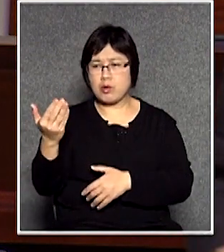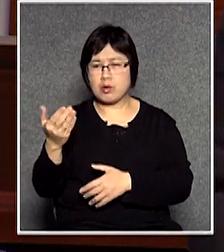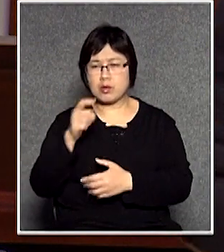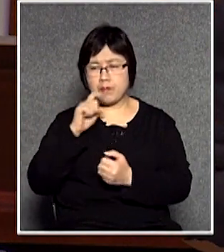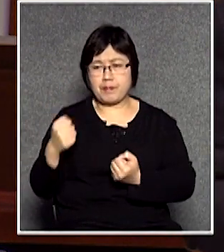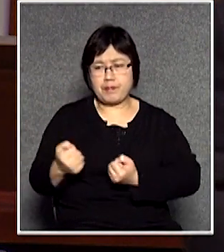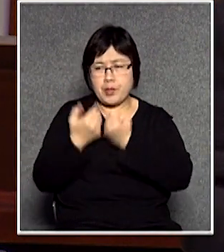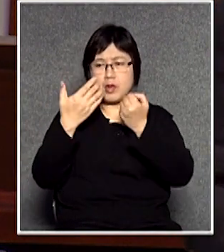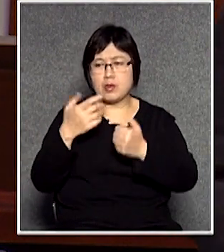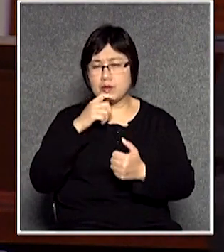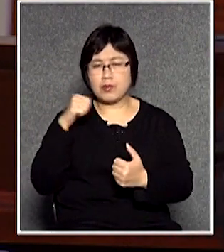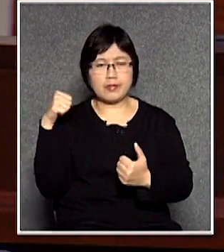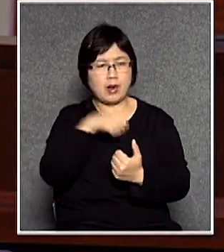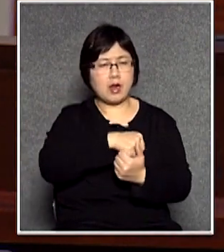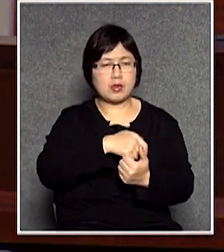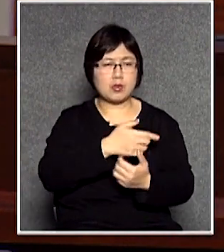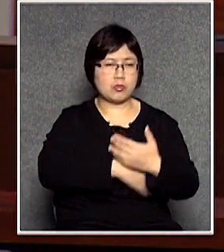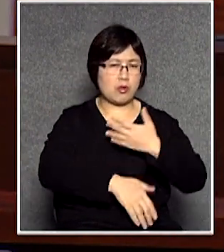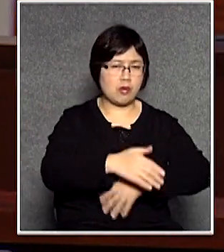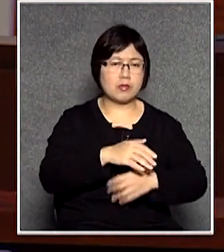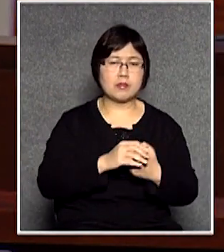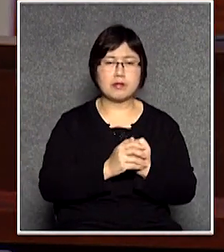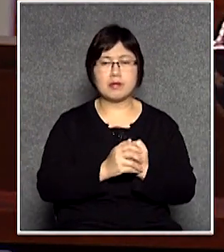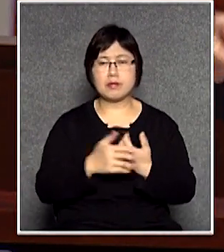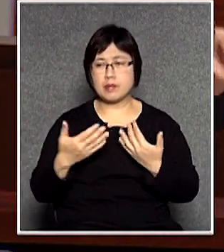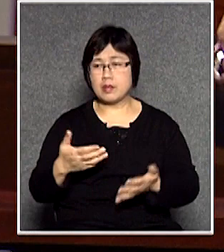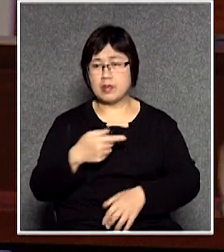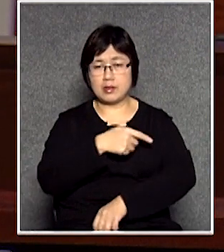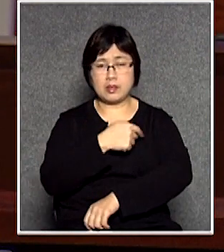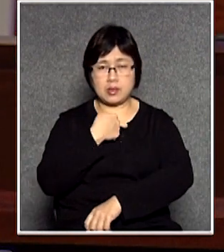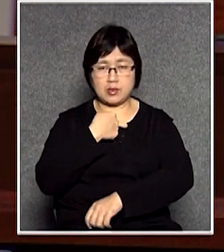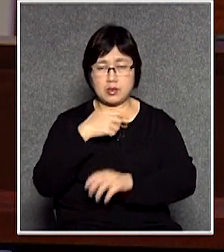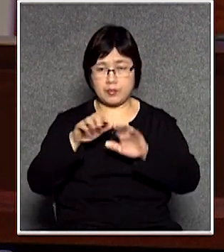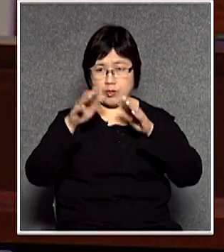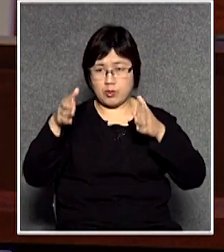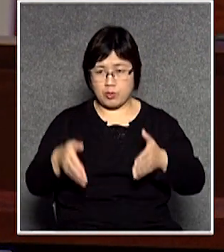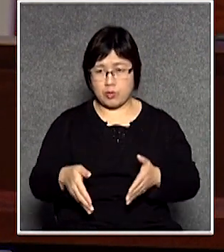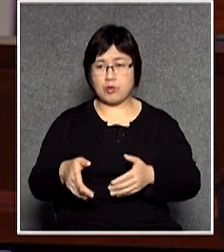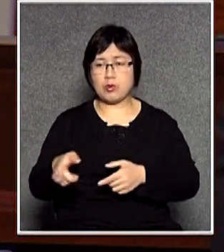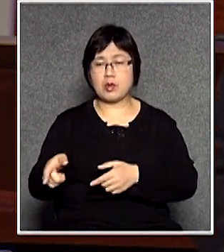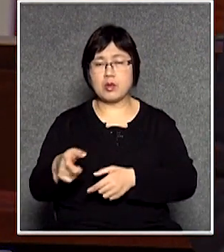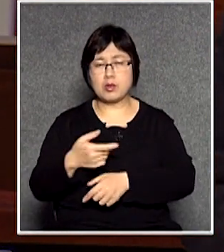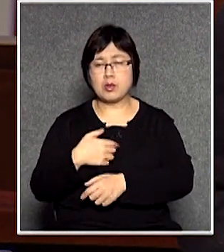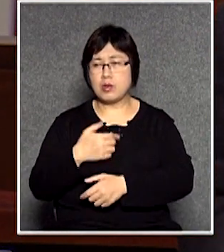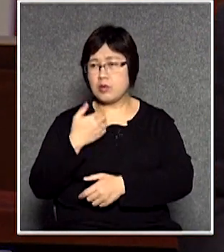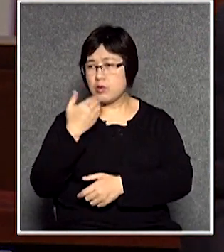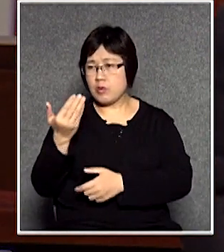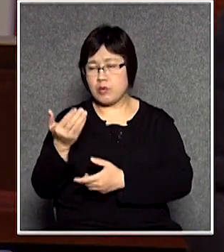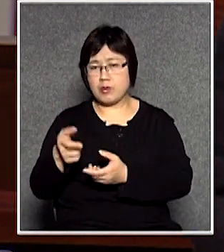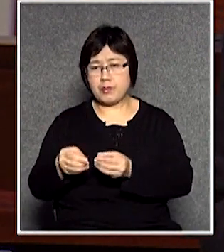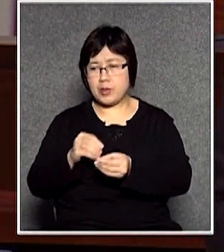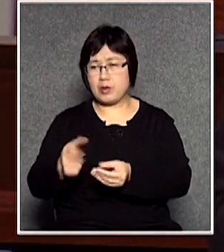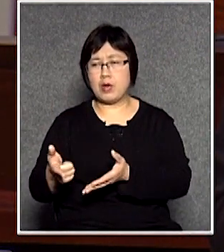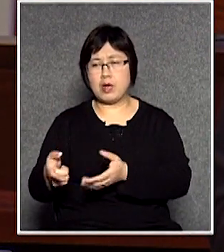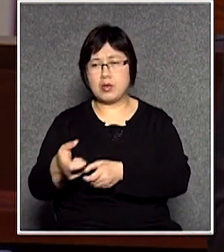突甚至被打傷現在你要他和店鋪的商戶化出告票威脅店主的生